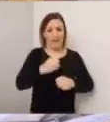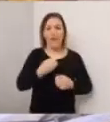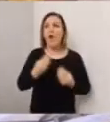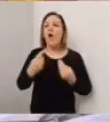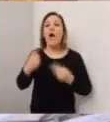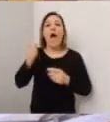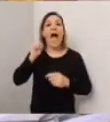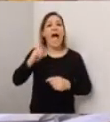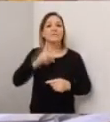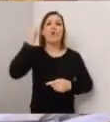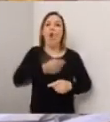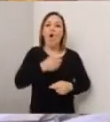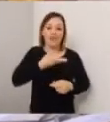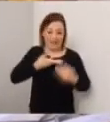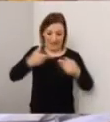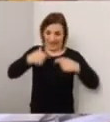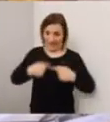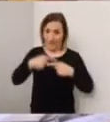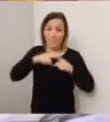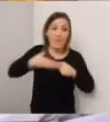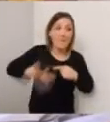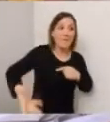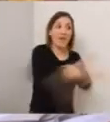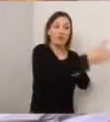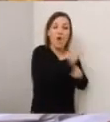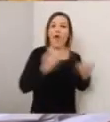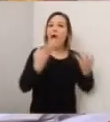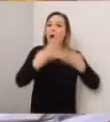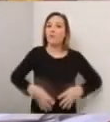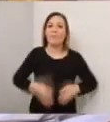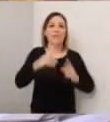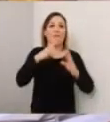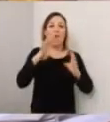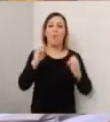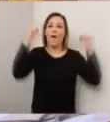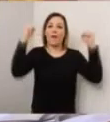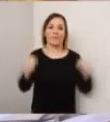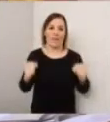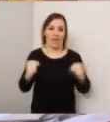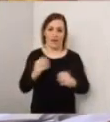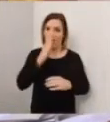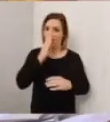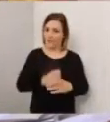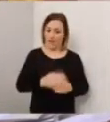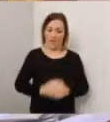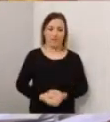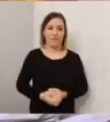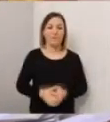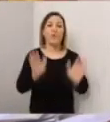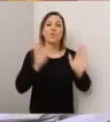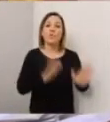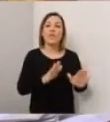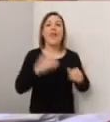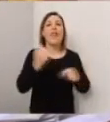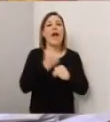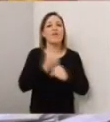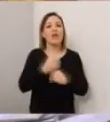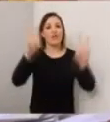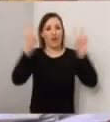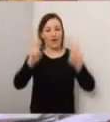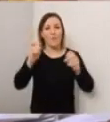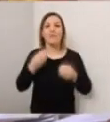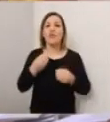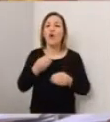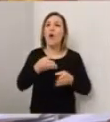persone e le mette in sorveglianza attiva. Il tutelare lavoratori sui luoghi di lavoro viene attraverso il